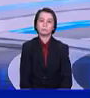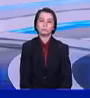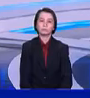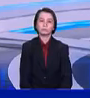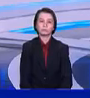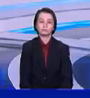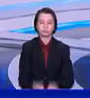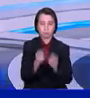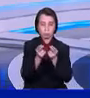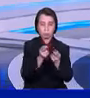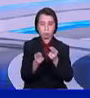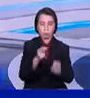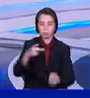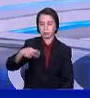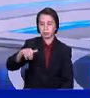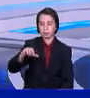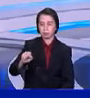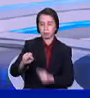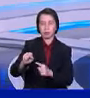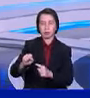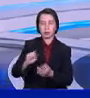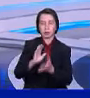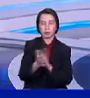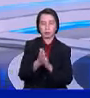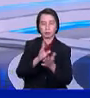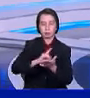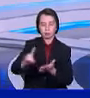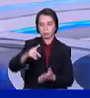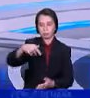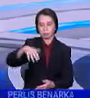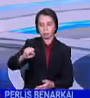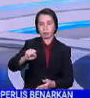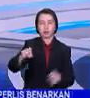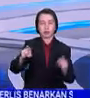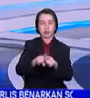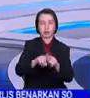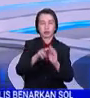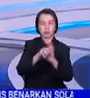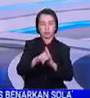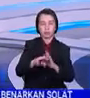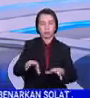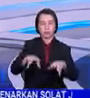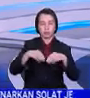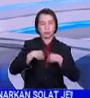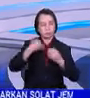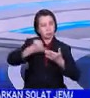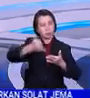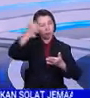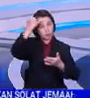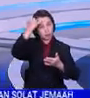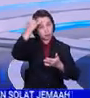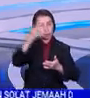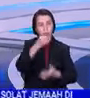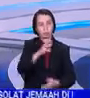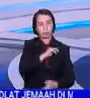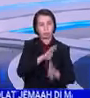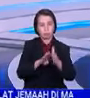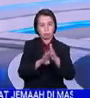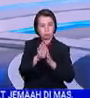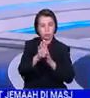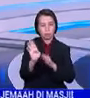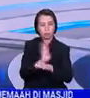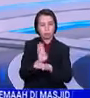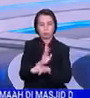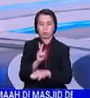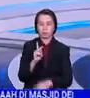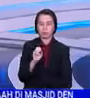Usahawan PKS diseru menjadikan Minggu PKS Kebangsaan sebagai medan menerima ilmu. Malah Menteri Pembangunan Usahawan